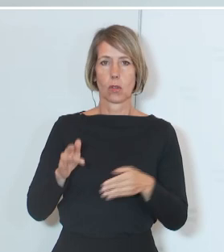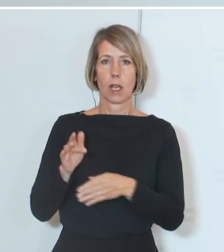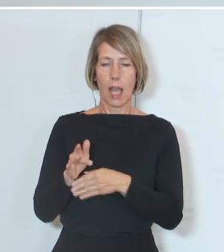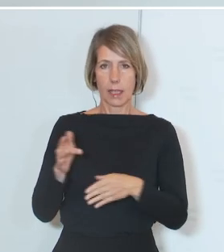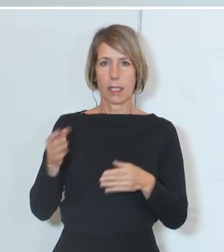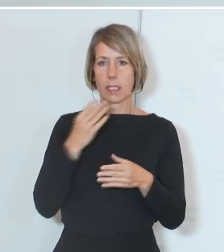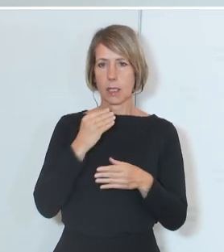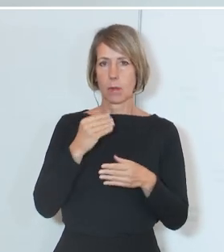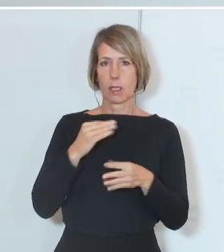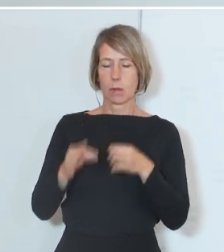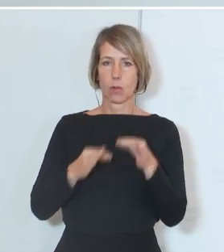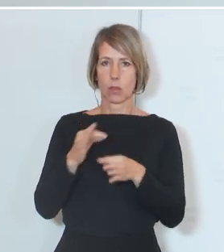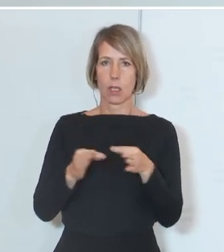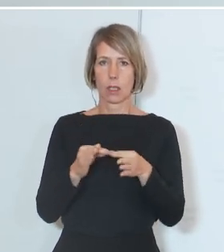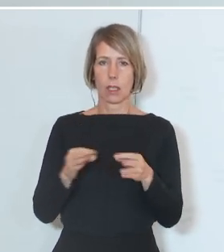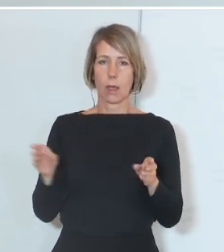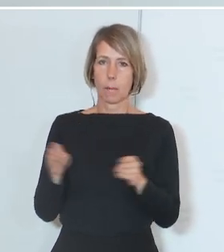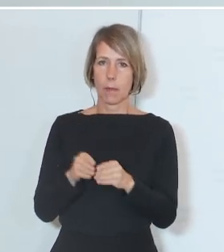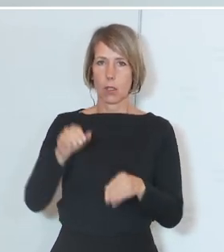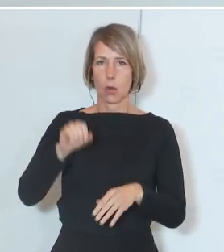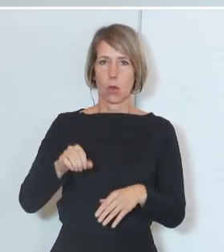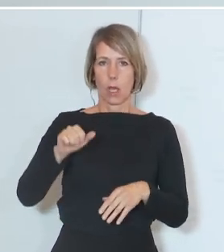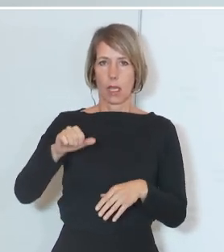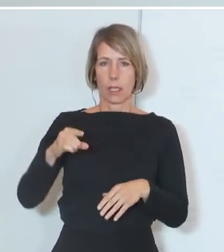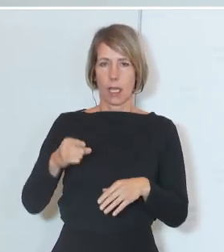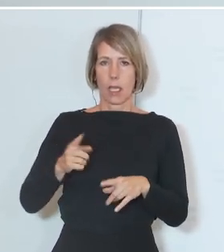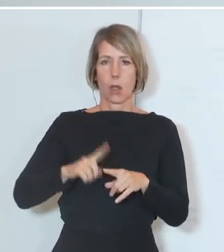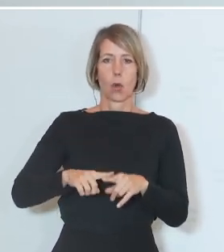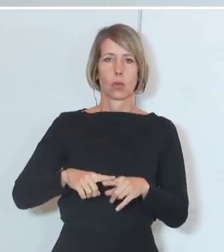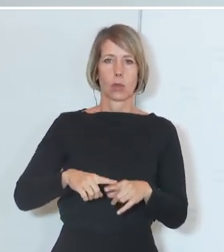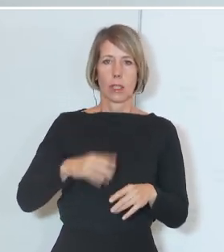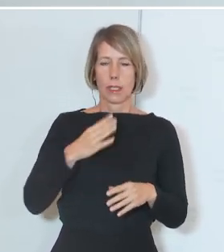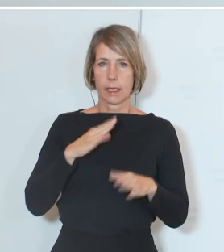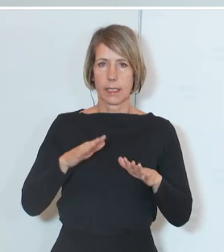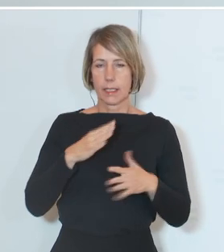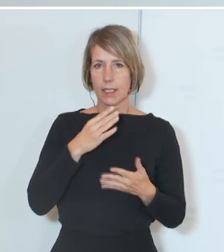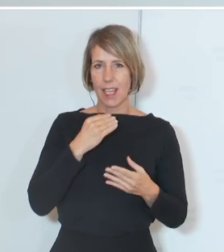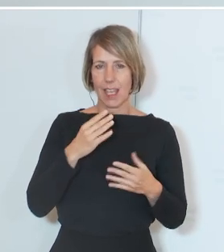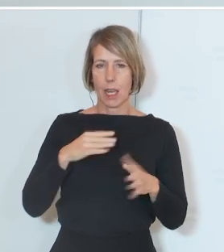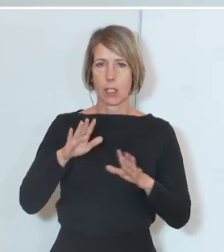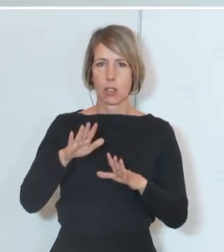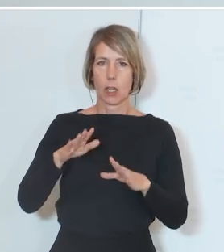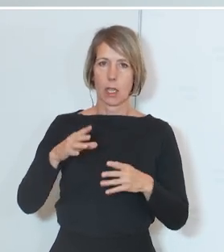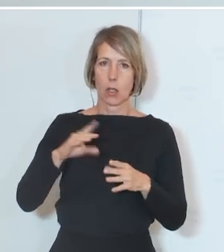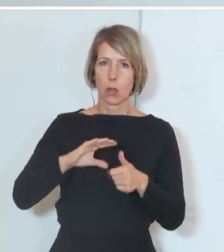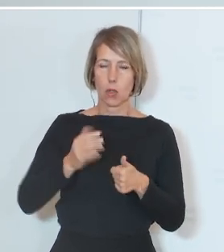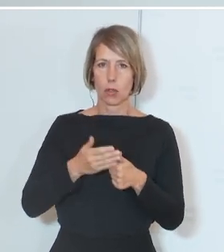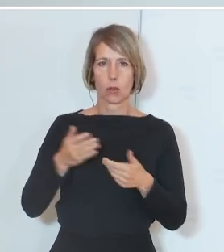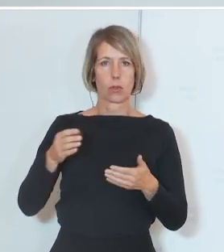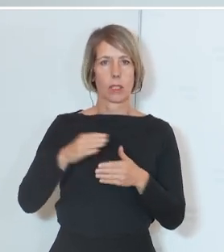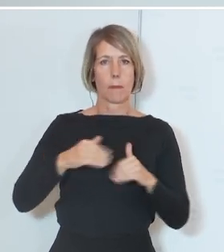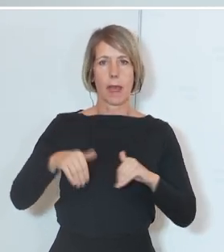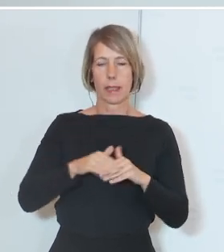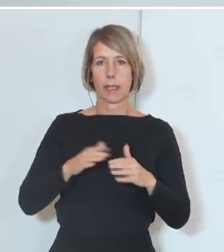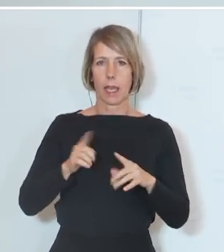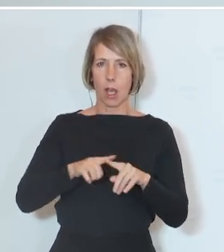werden dort gemeinsam mit dem ÖAD und der Israelitischen Kultusgemeinde über die aktuellen Herausforderungen sprechen und ich möchte